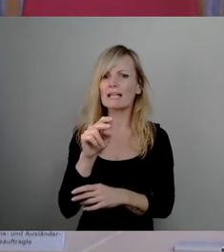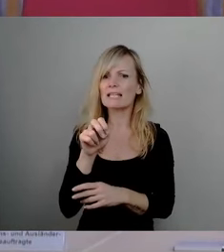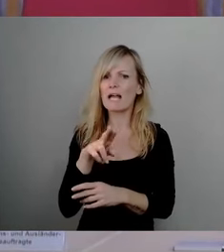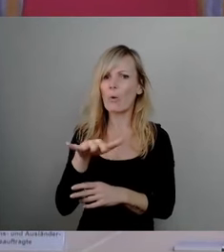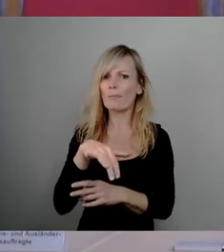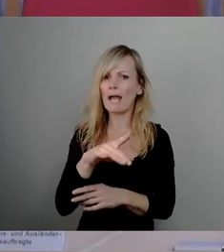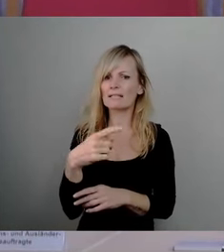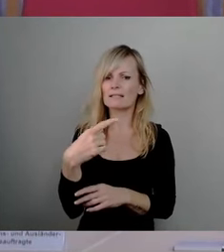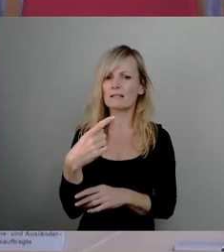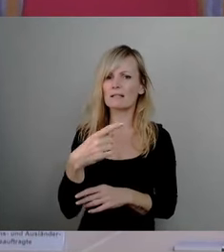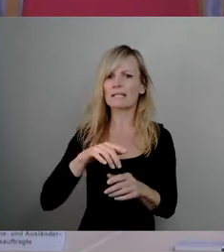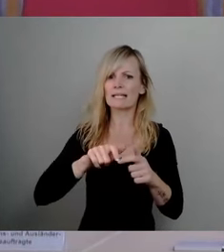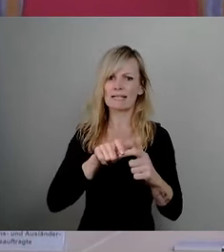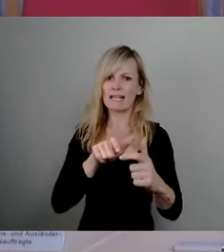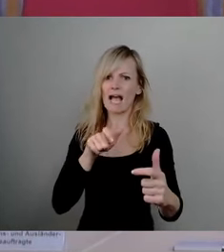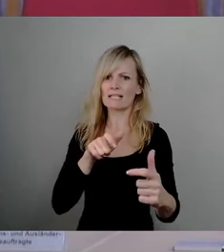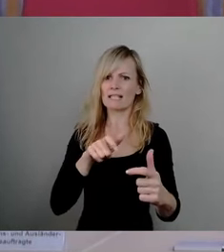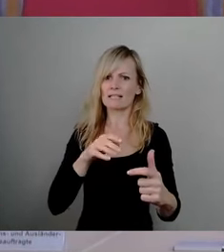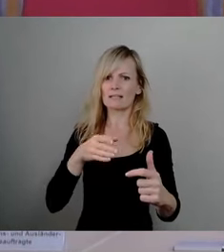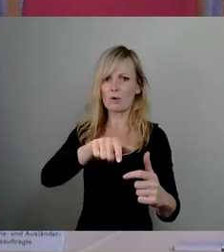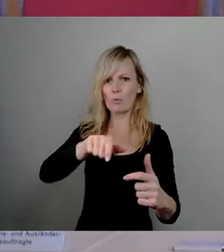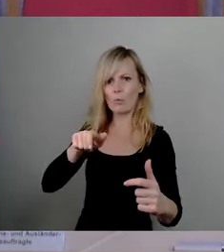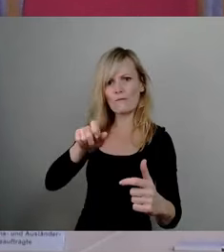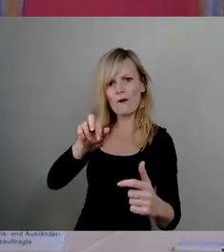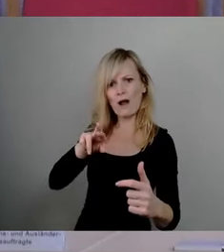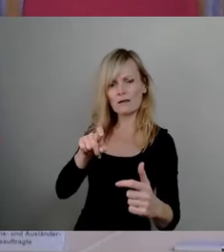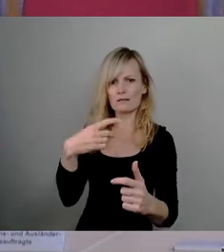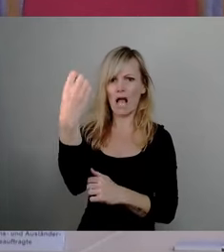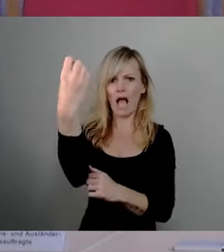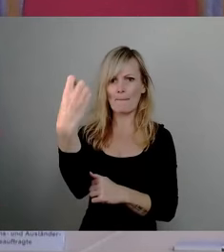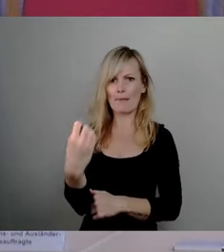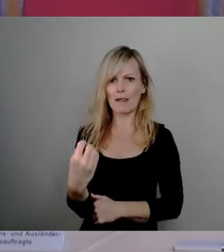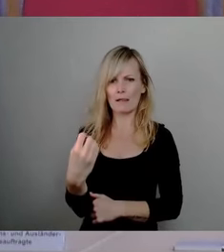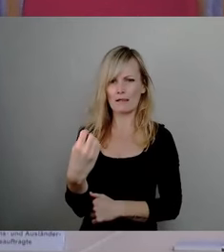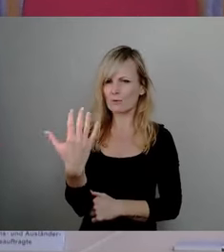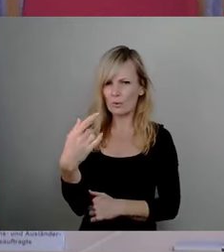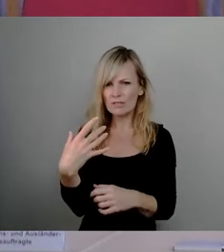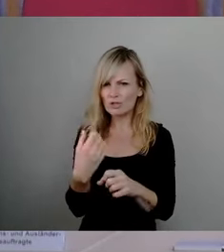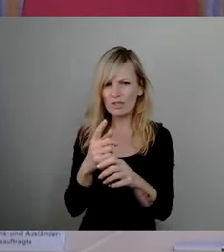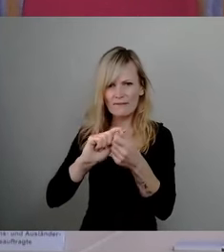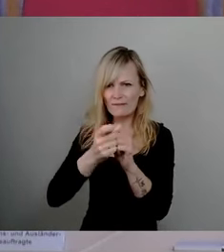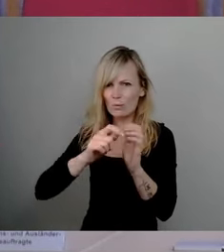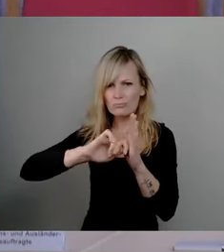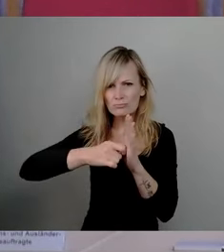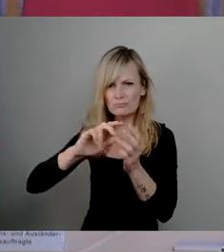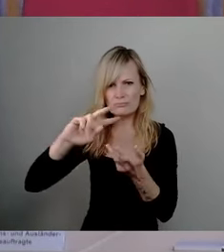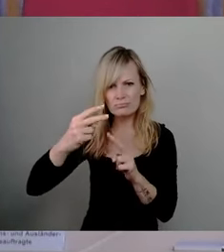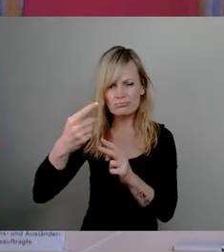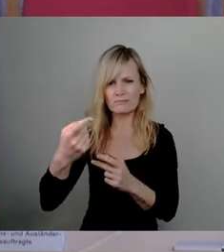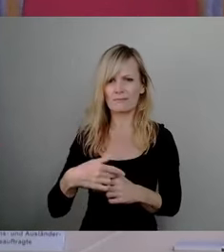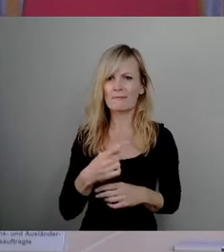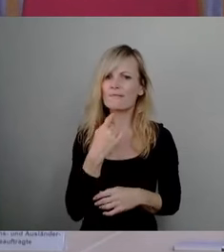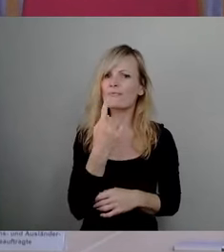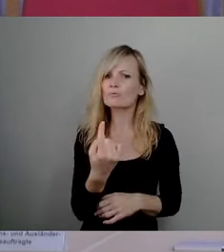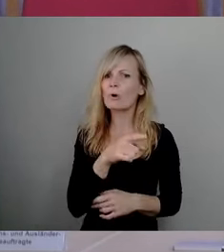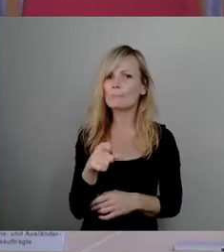Terrassenufer immer noch nie umgestellt wurden. Also bis, wir hatten, es wurde versprochen bis zum Ende